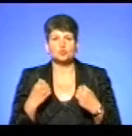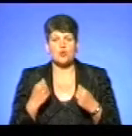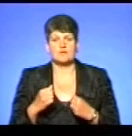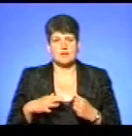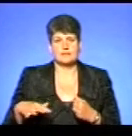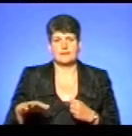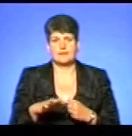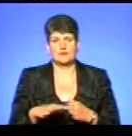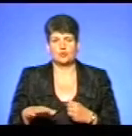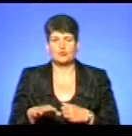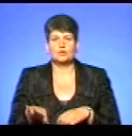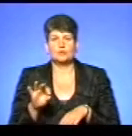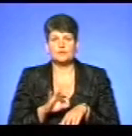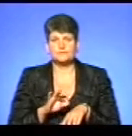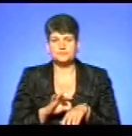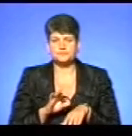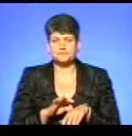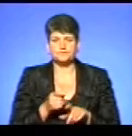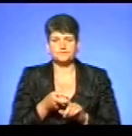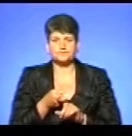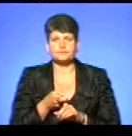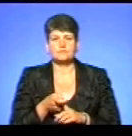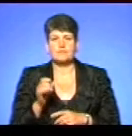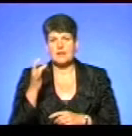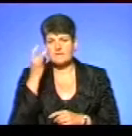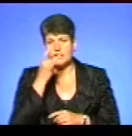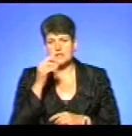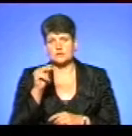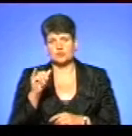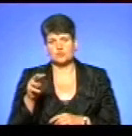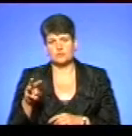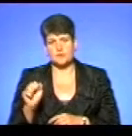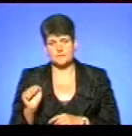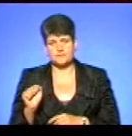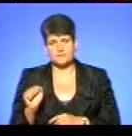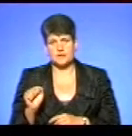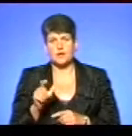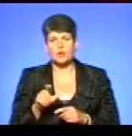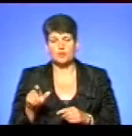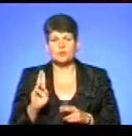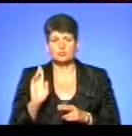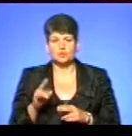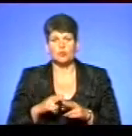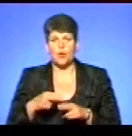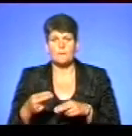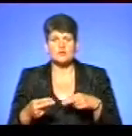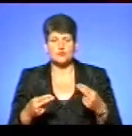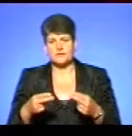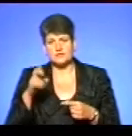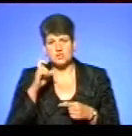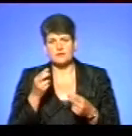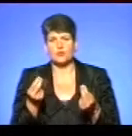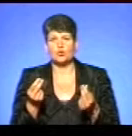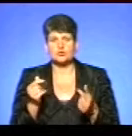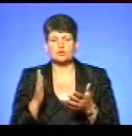території, зараженої вірусом африканської чуми. Людям будуть компенсувати від держави кошти, якщо ми